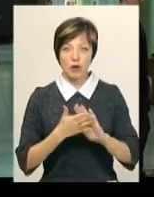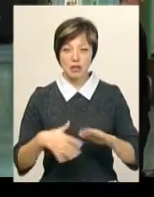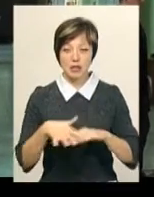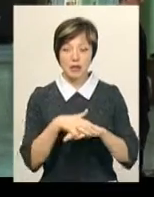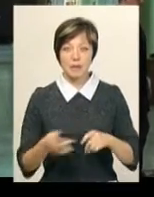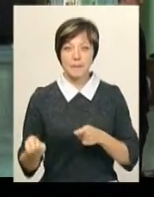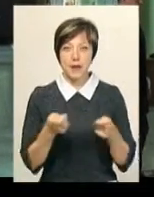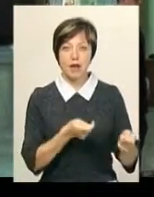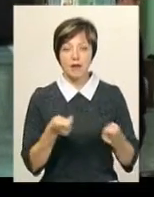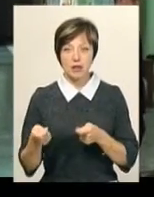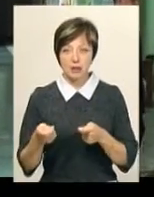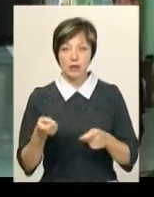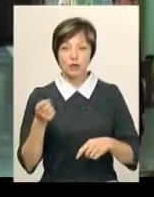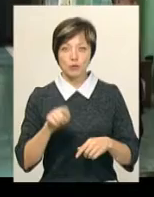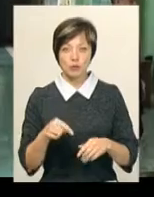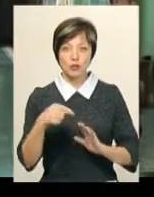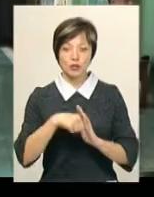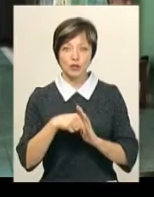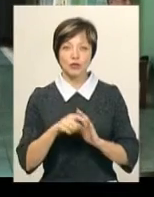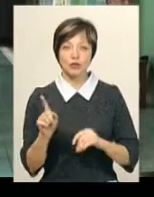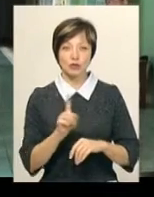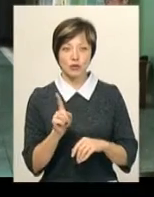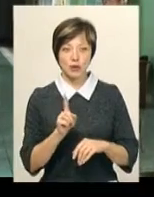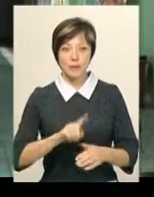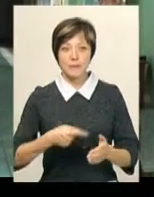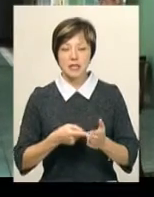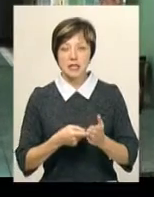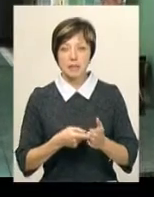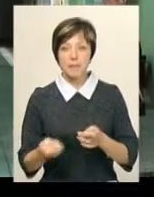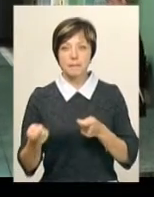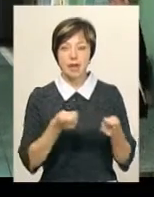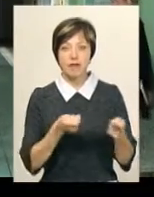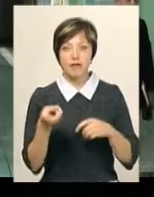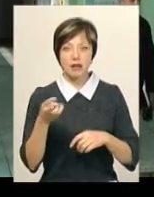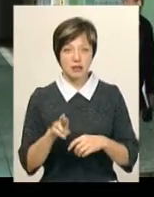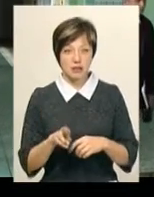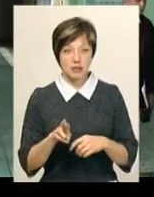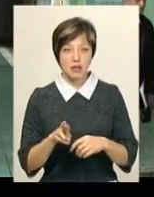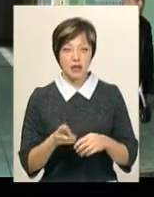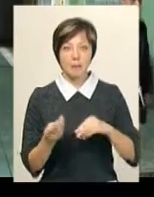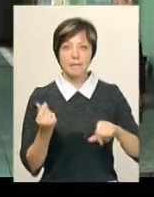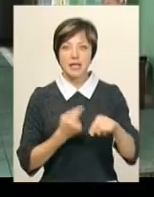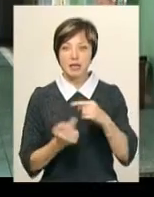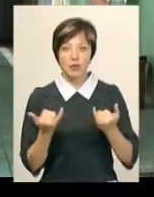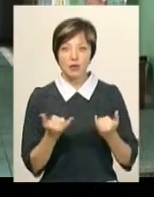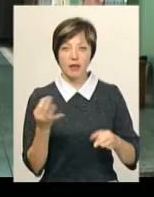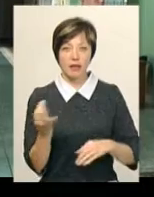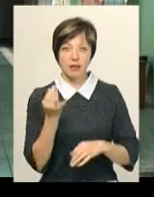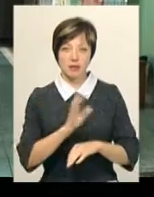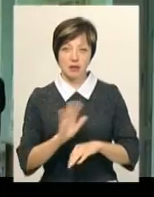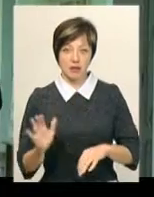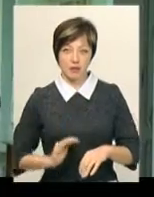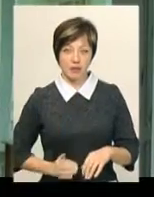перевезень, говорить про те, що міське перевезення як бізнес сьогодні не цікавий